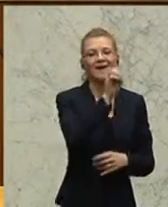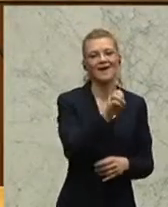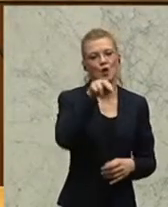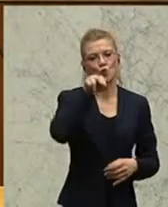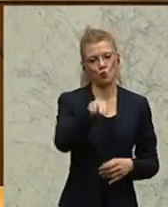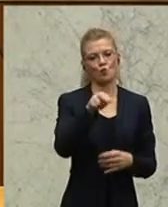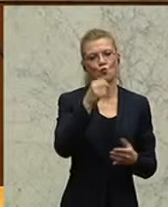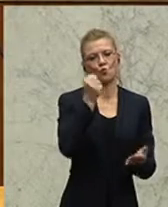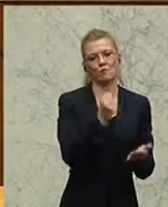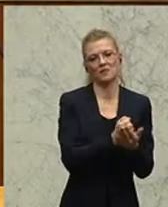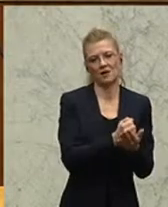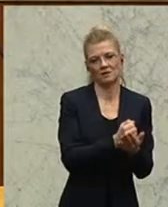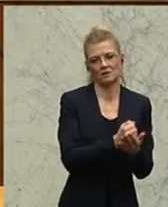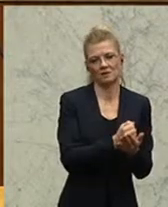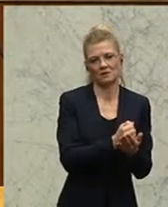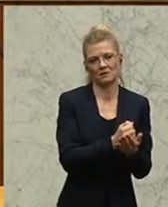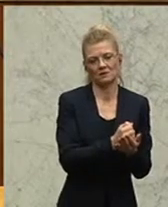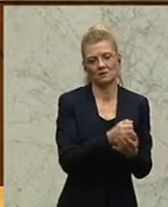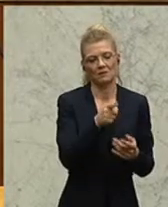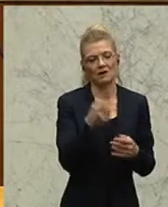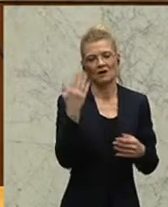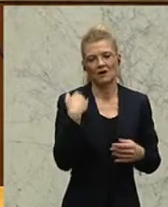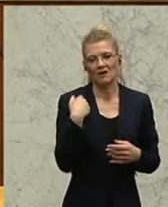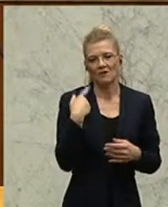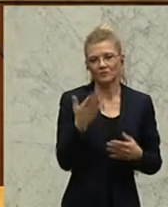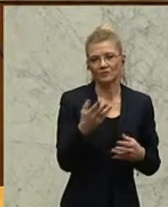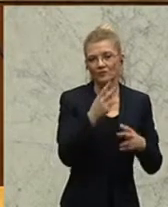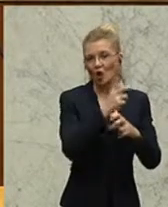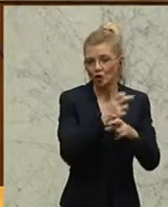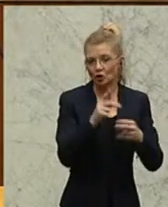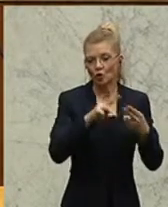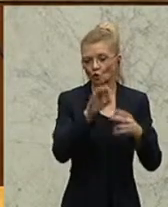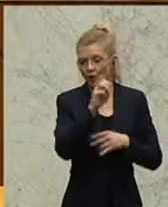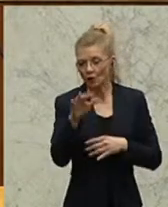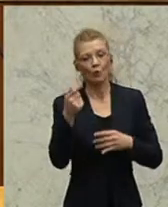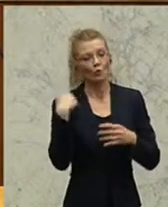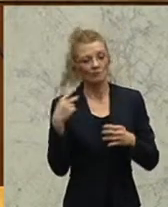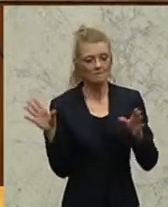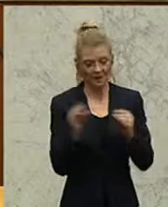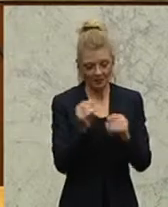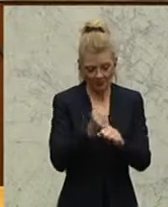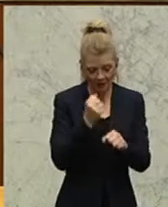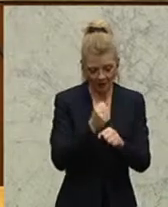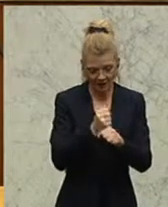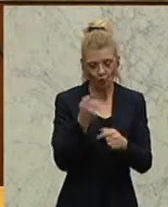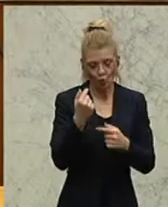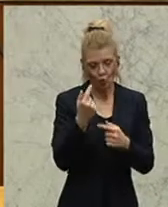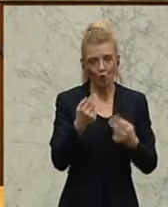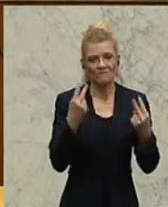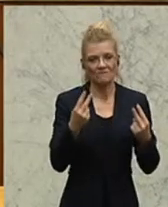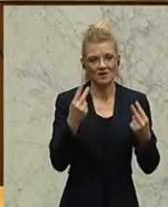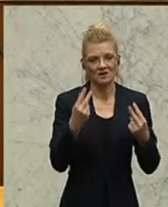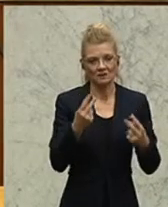europäischer Ebene unter Federführung und Mitarbeit des österreichischen Patentums natürlich auch wichtige Änderungen geben wird. Das sind nicht nur nationale Fragen, sondern